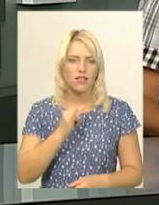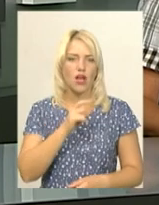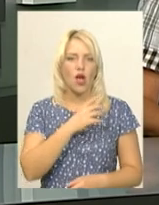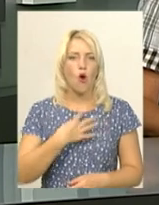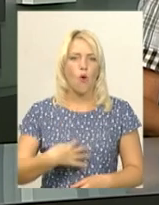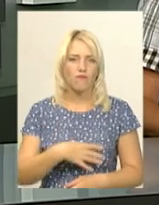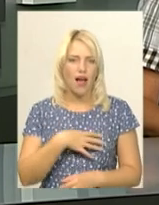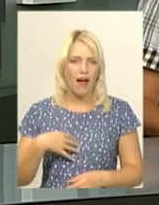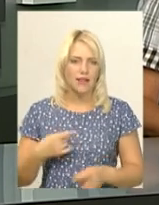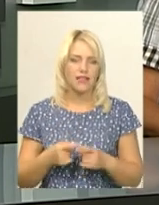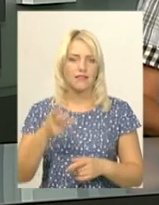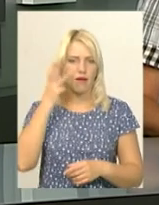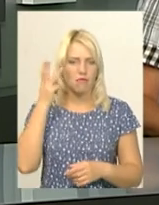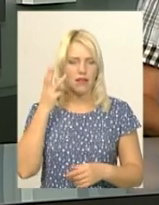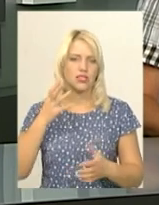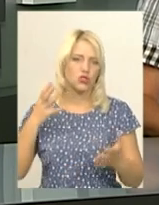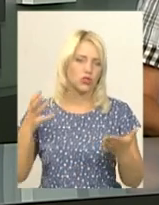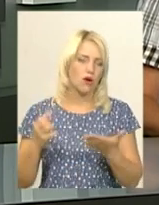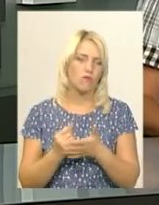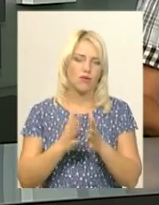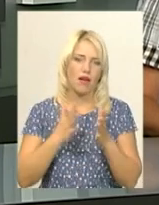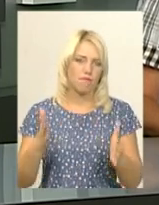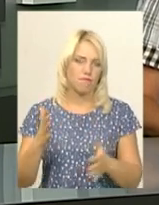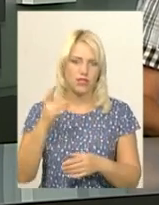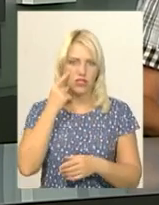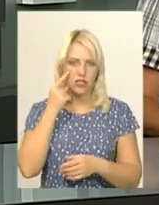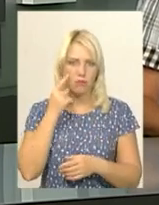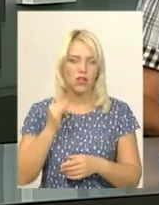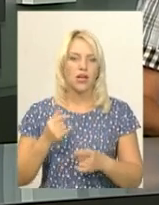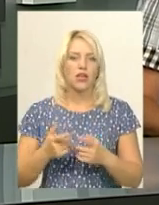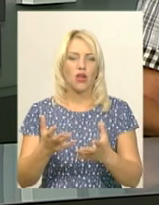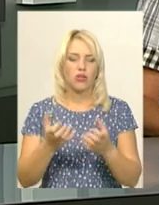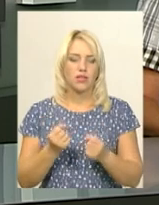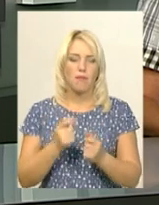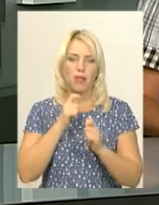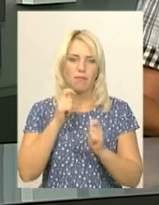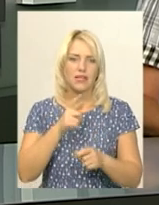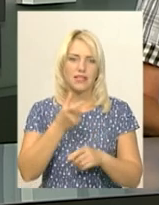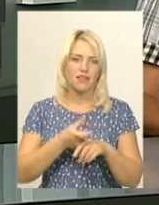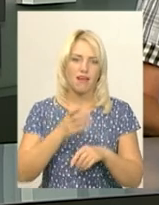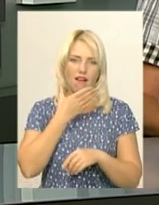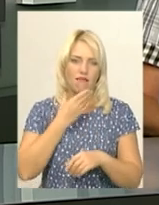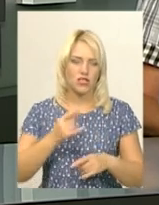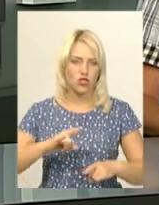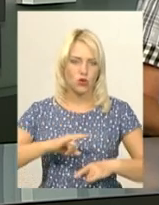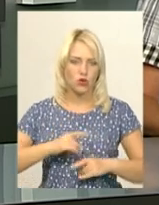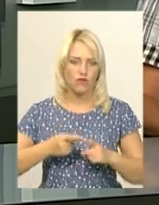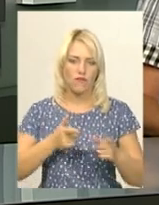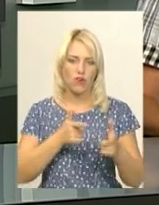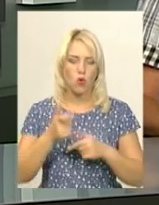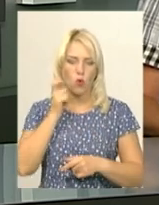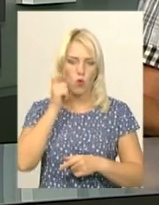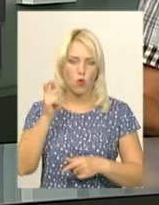І саме хмельницькі мажоретки здобули найбільшу кількість нагород, а також отримали приз за найгарніший костюм. Він виготовлений в